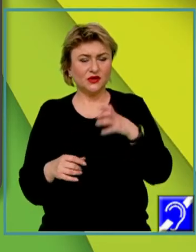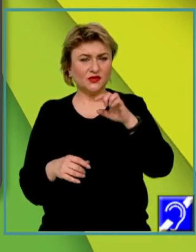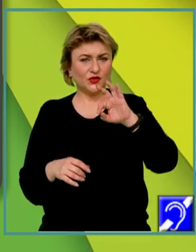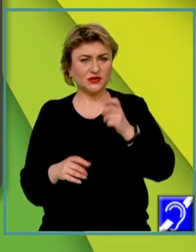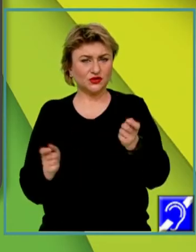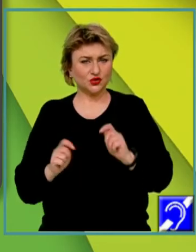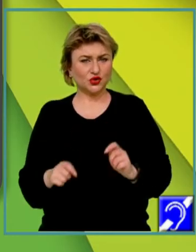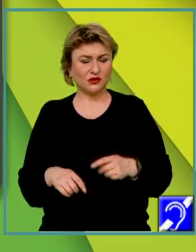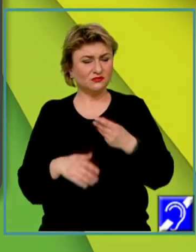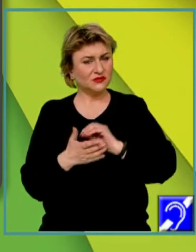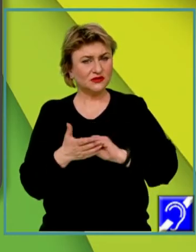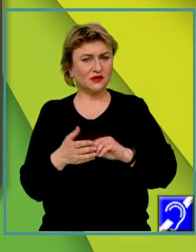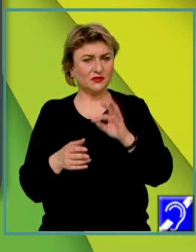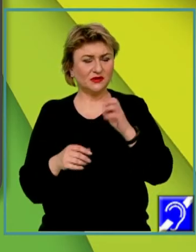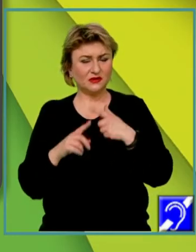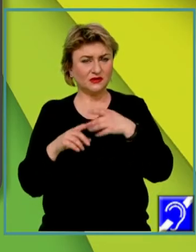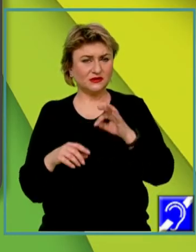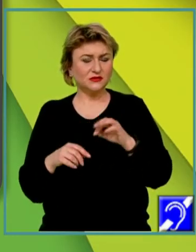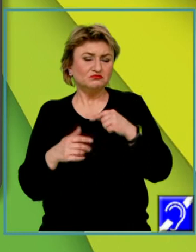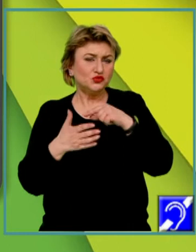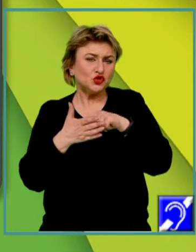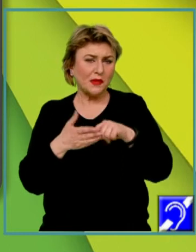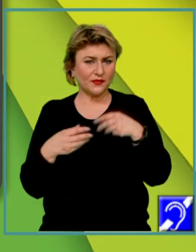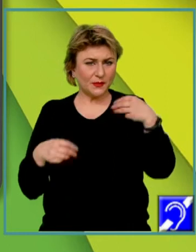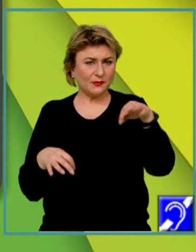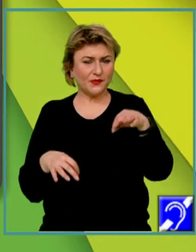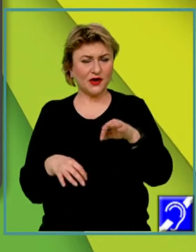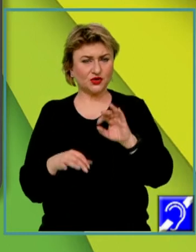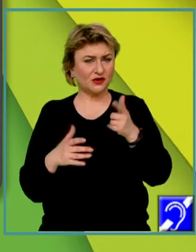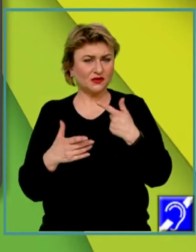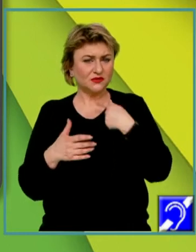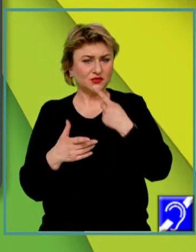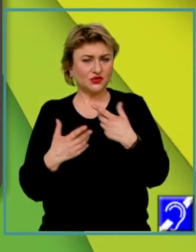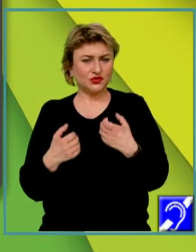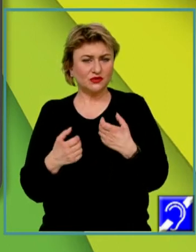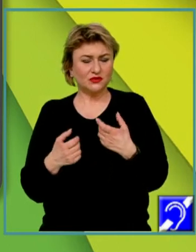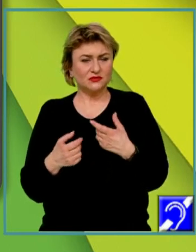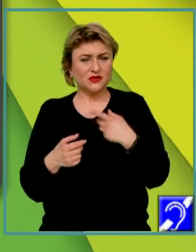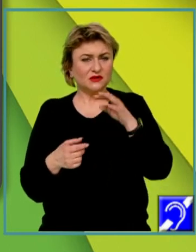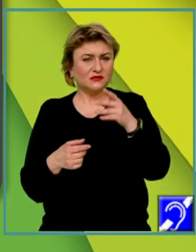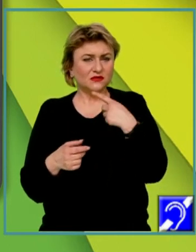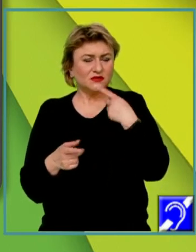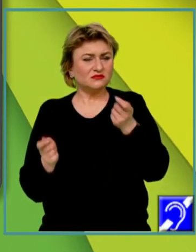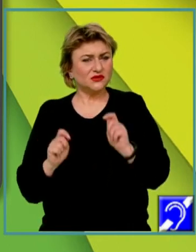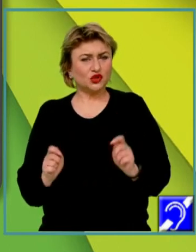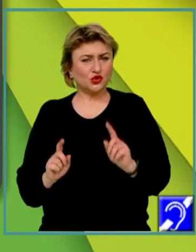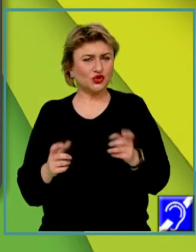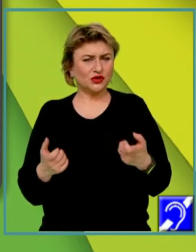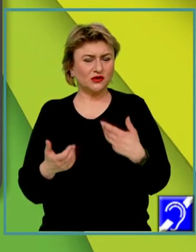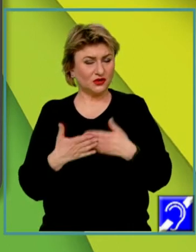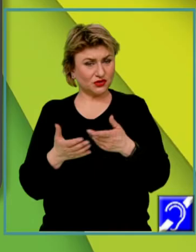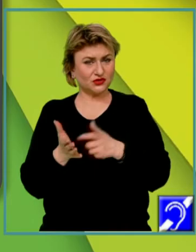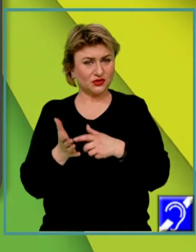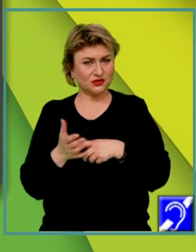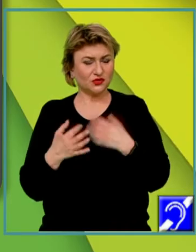redactând un text coerent de o jumătate de pagină în care să-i utilizăm în sensul specific sociologiei. Această cerință